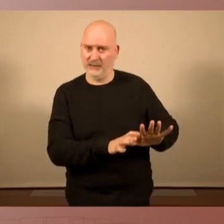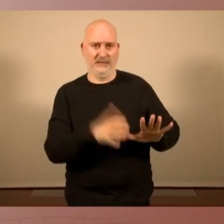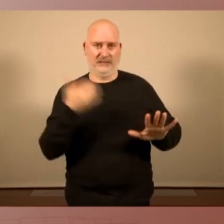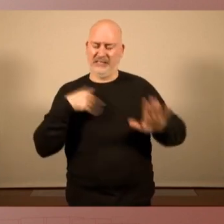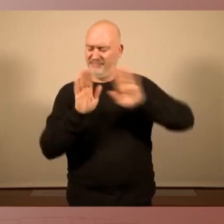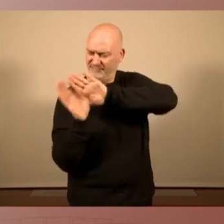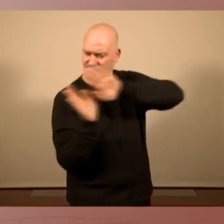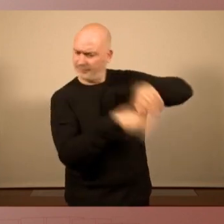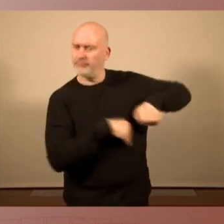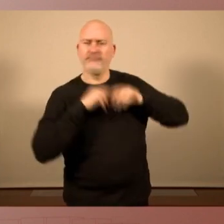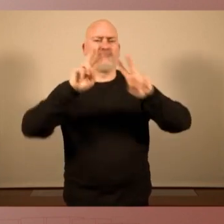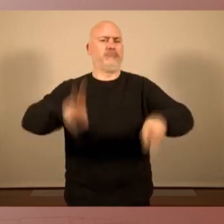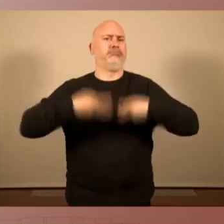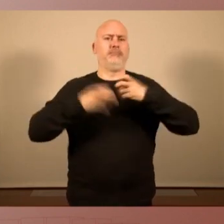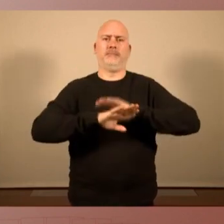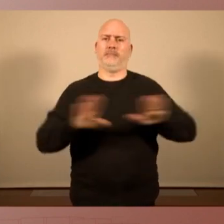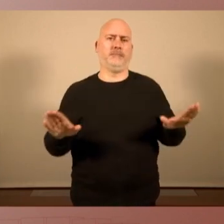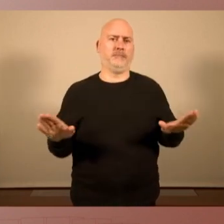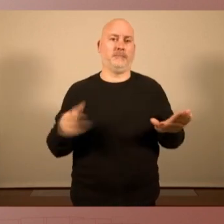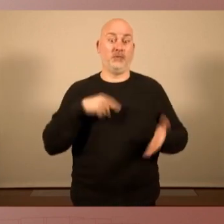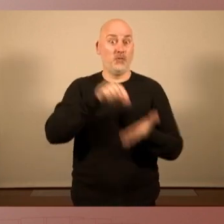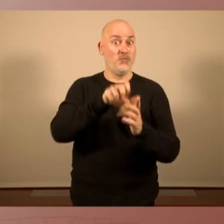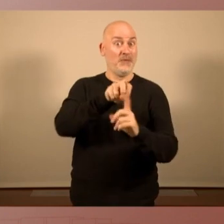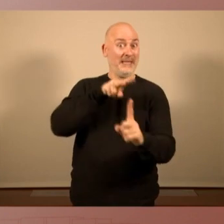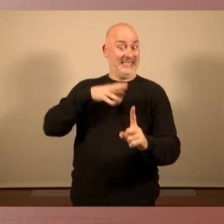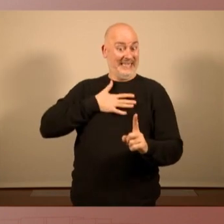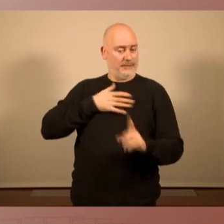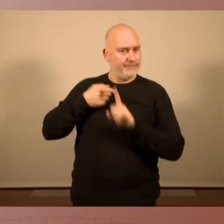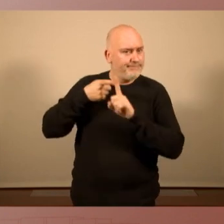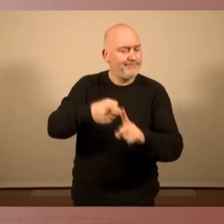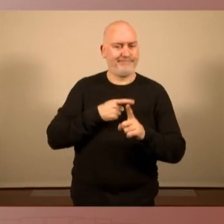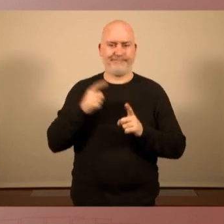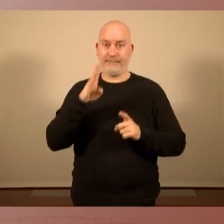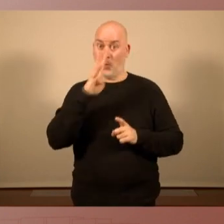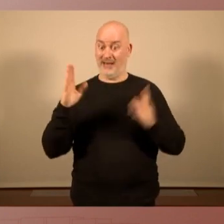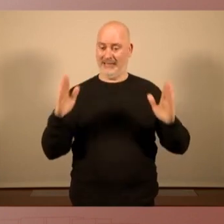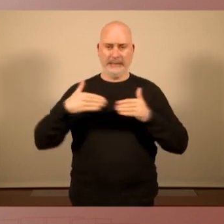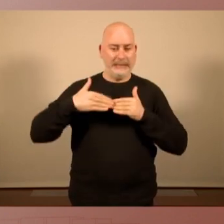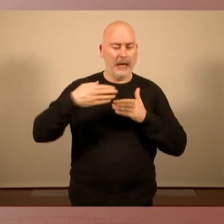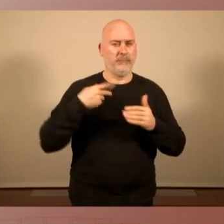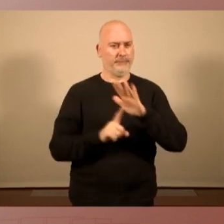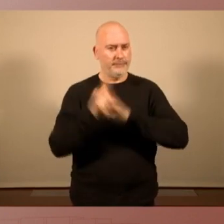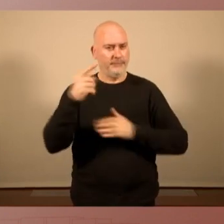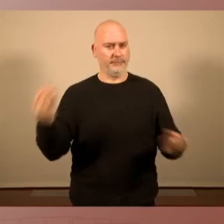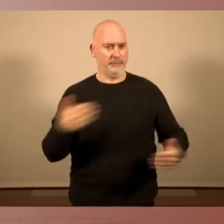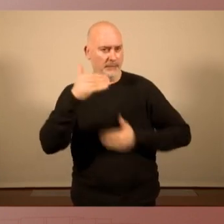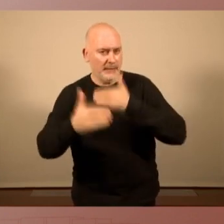I aquesta legislatura, des del nostre punt de vista, ha ser una legislatura per avançar, per emprendre allò que vam deixar mitges el